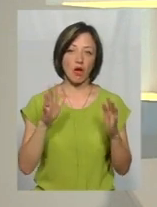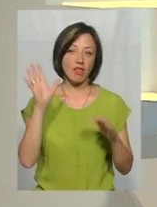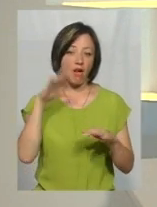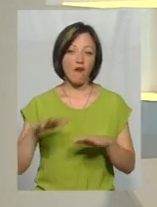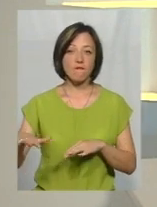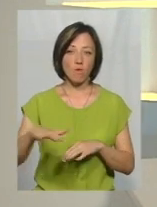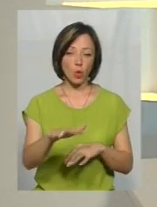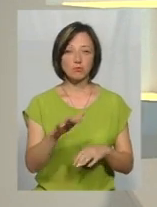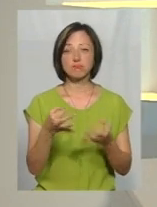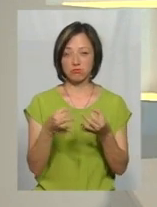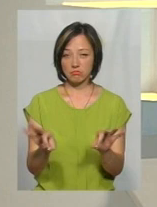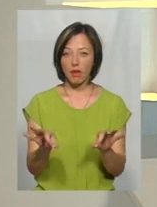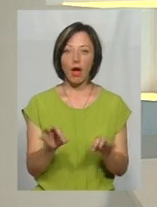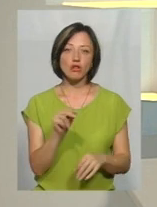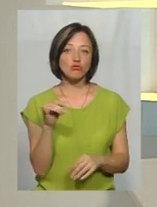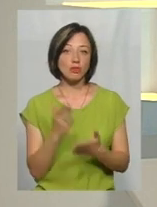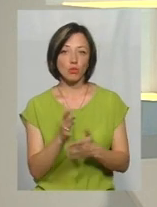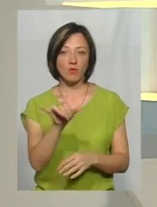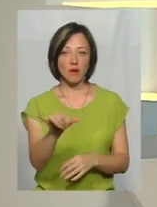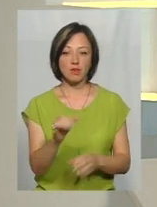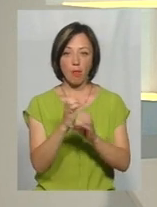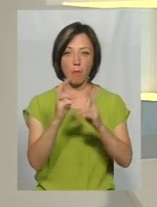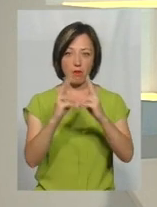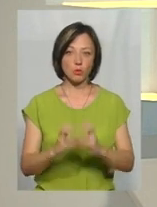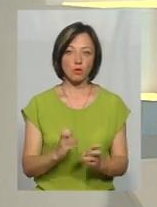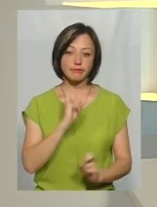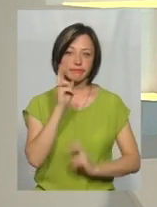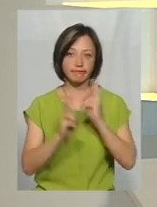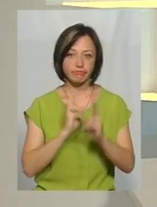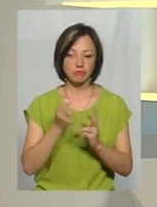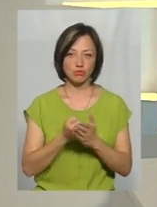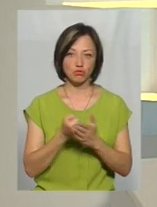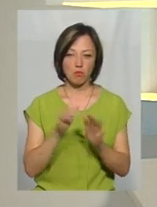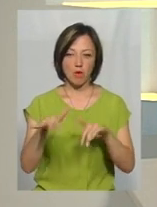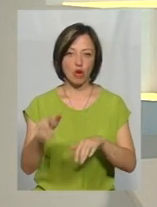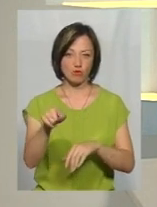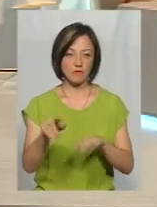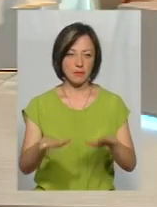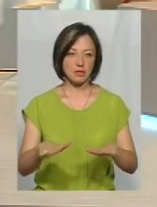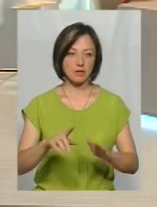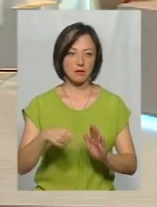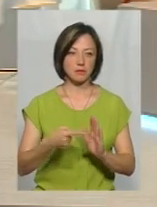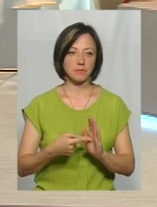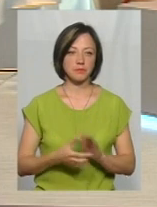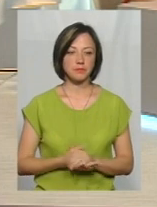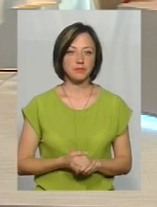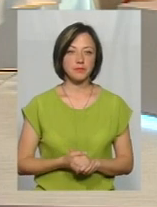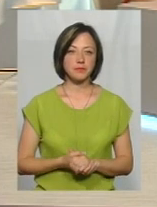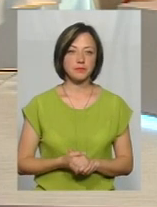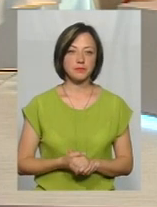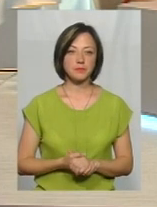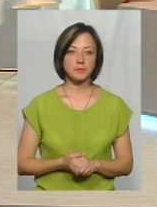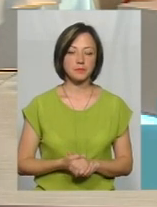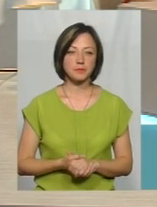буде дозволено. А чи є у вашої лабораторії претензії до пляжів у тих містах? Ну, у